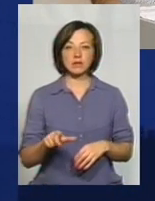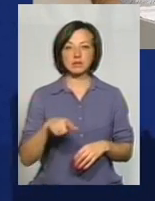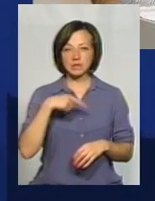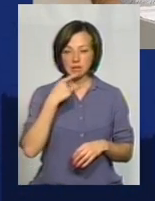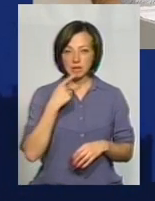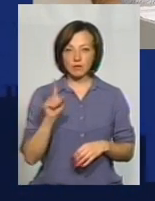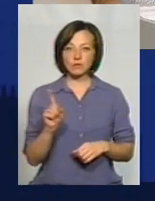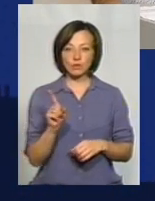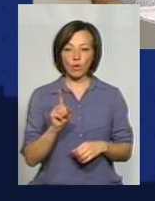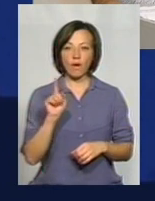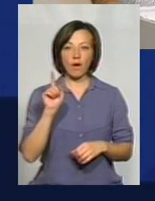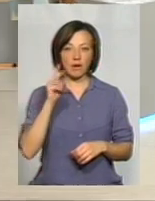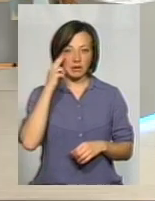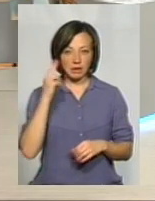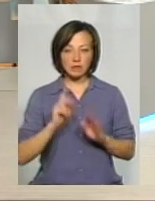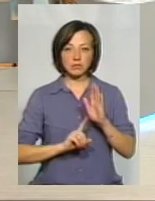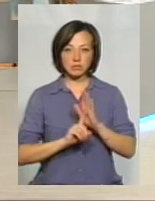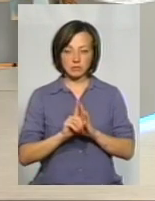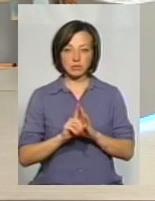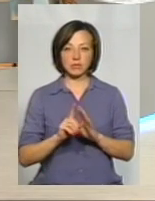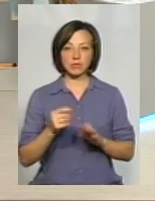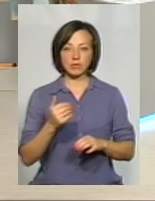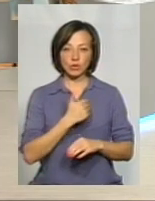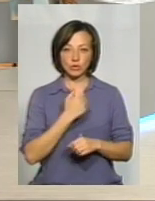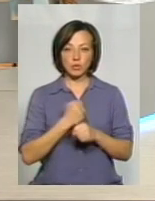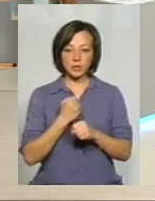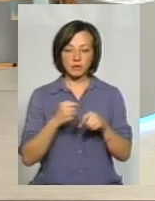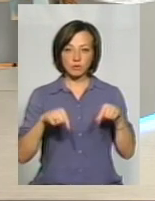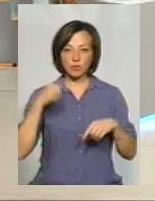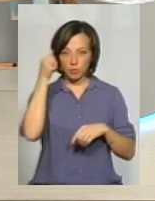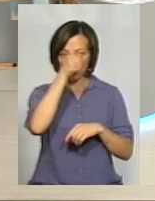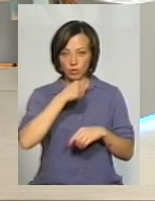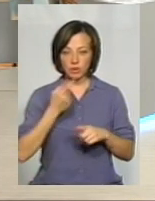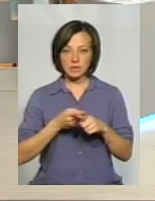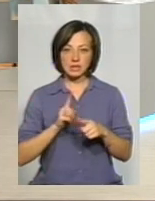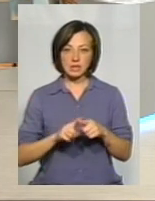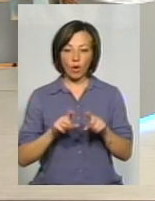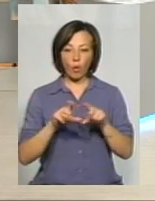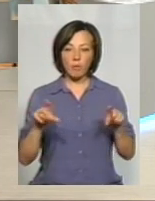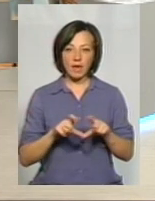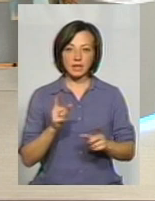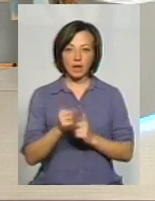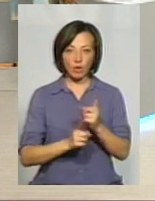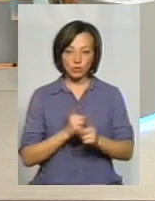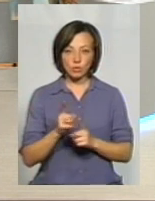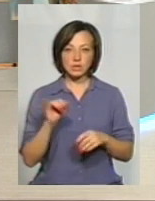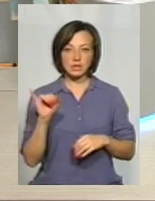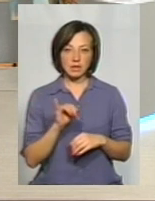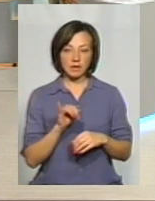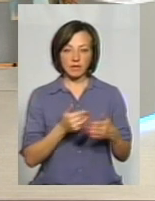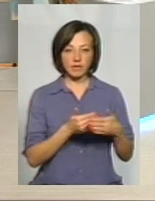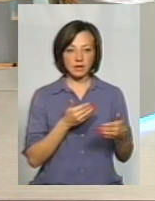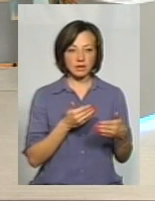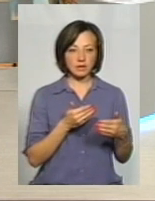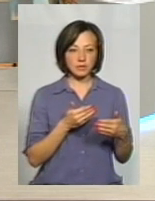що вони беруться в цьому році зробити саме оці об'єкти реконструкції і пройтися від